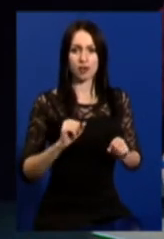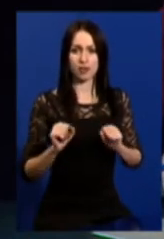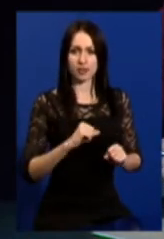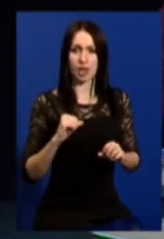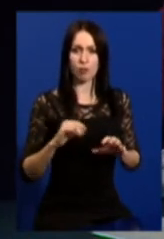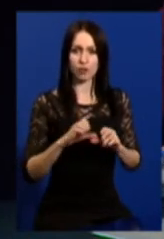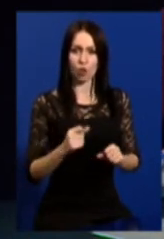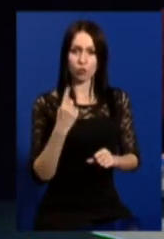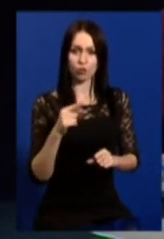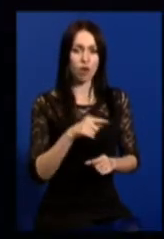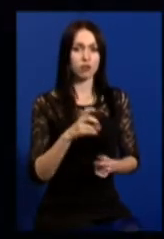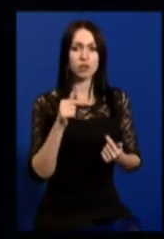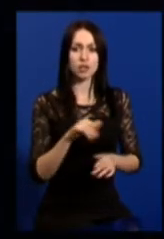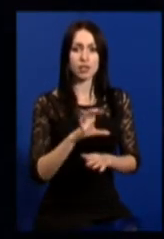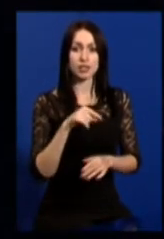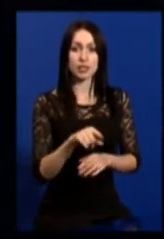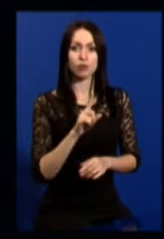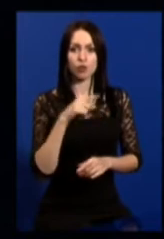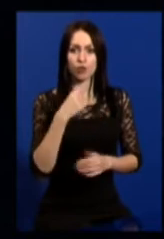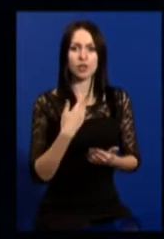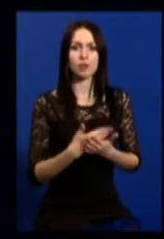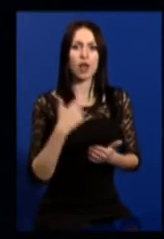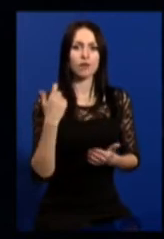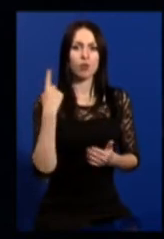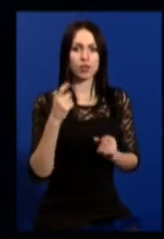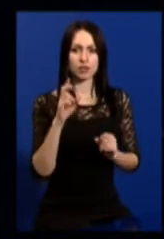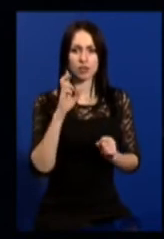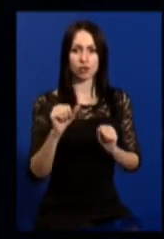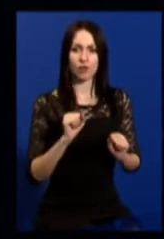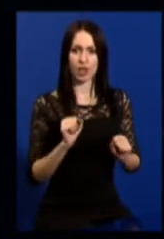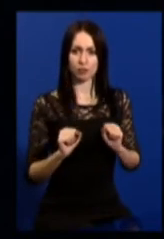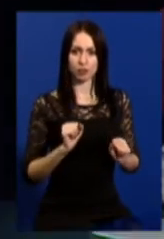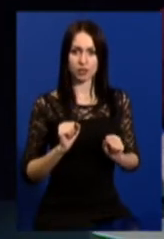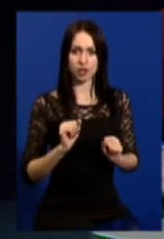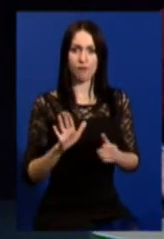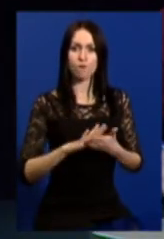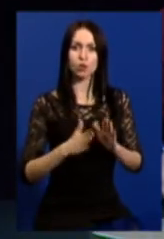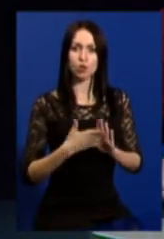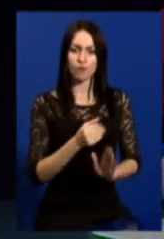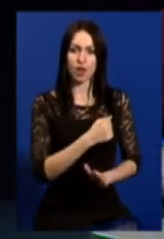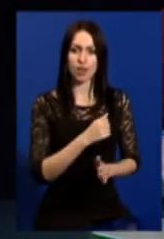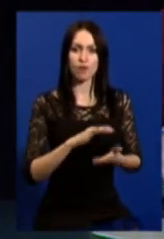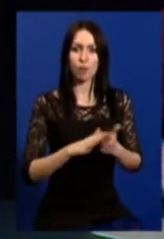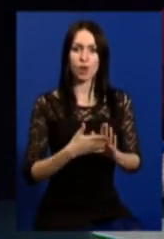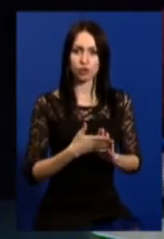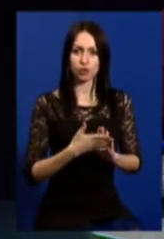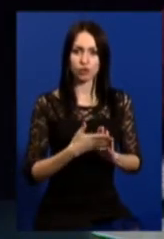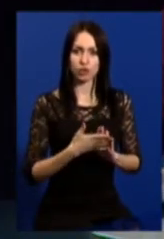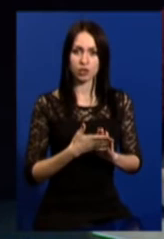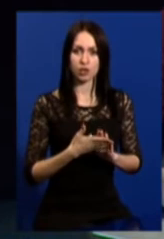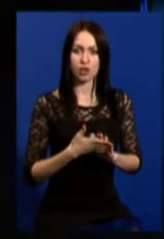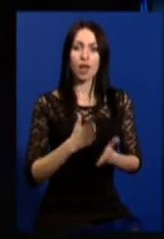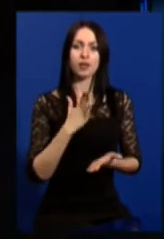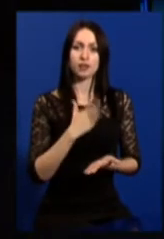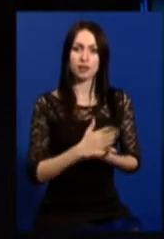одну, а вона не співпадає з тим, що говорить, наприклад, Харківська обласна державна адміністрація в умовах воєнного стану, як кого треба